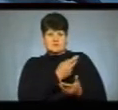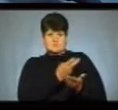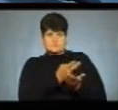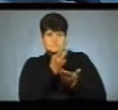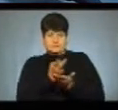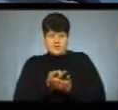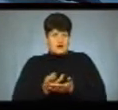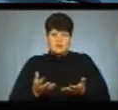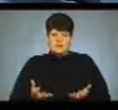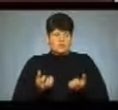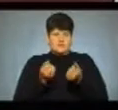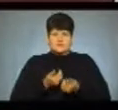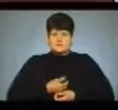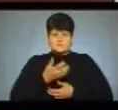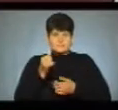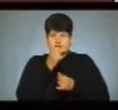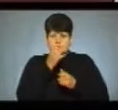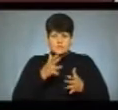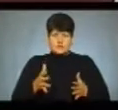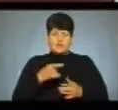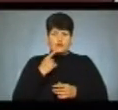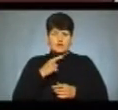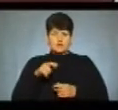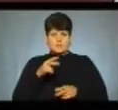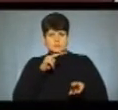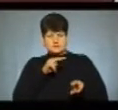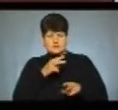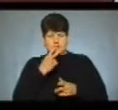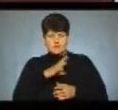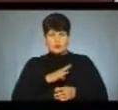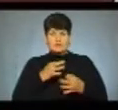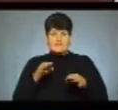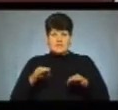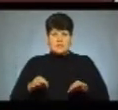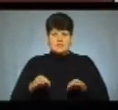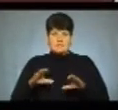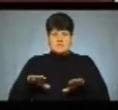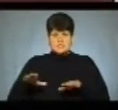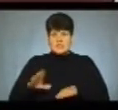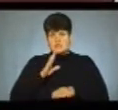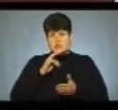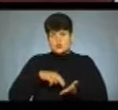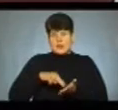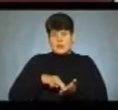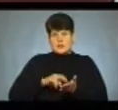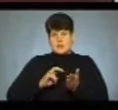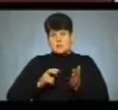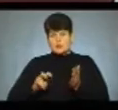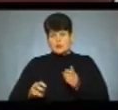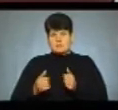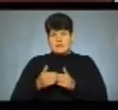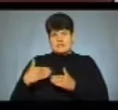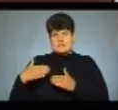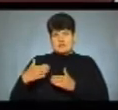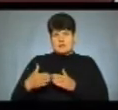врятувати її життя не вдалося. За словами очевидців, каже Сергій Крета, в автобусі були вільні місця, але дівчинка стояла на сходах автобуса біля задніх